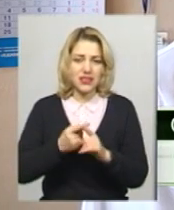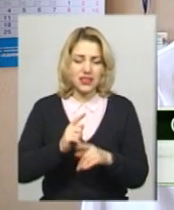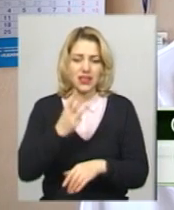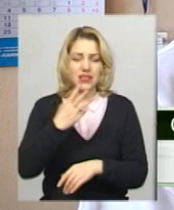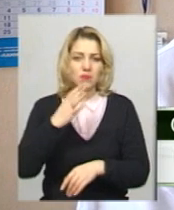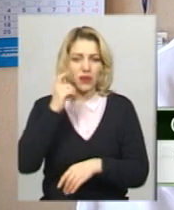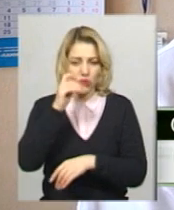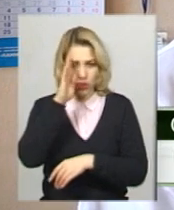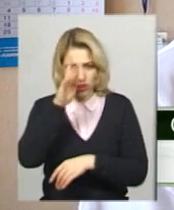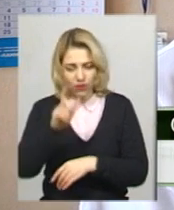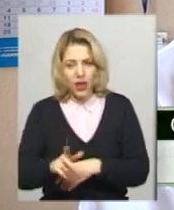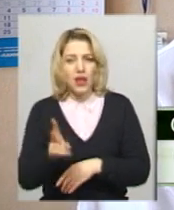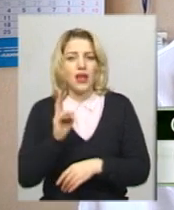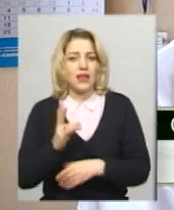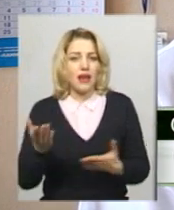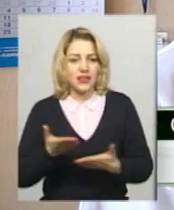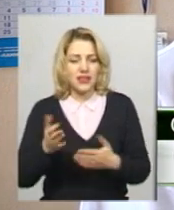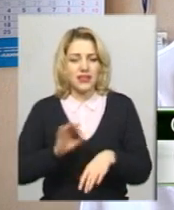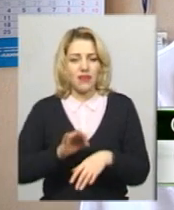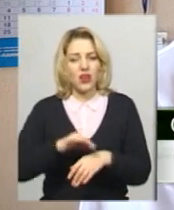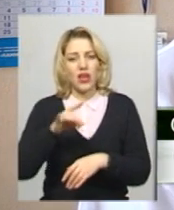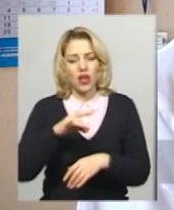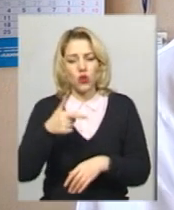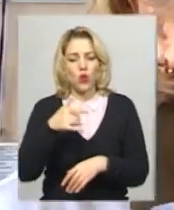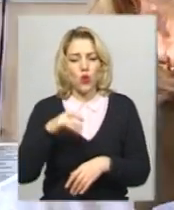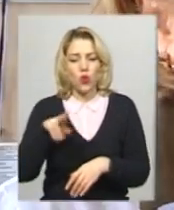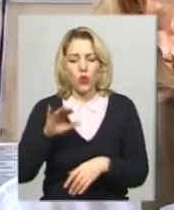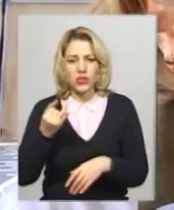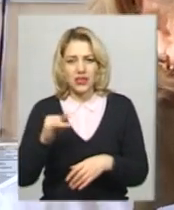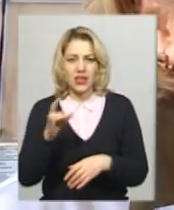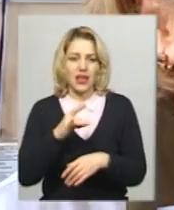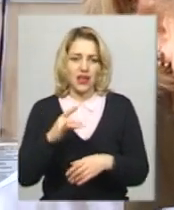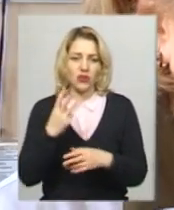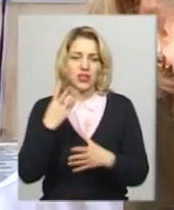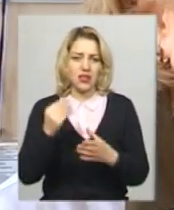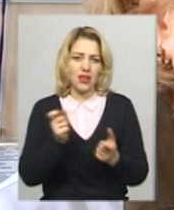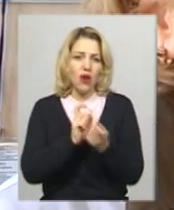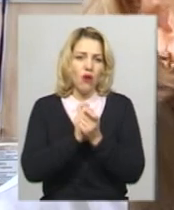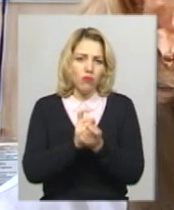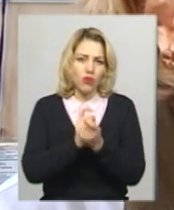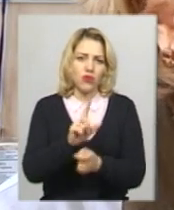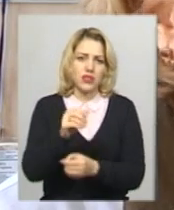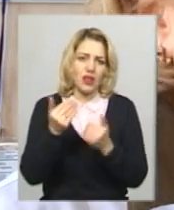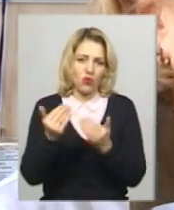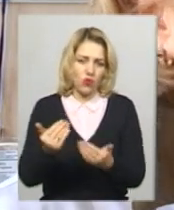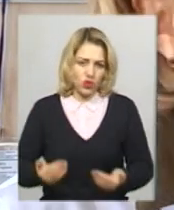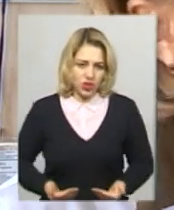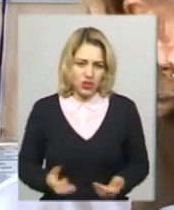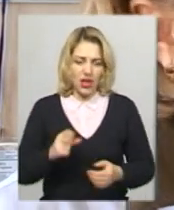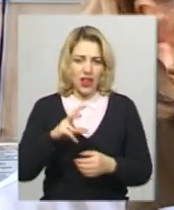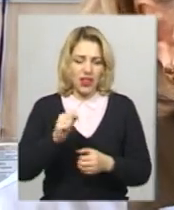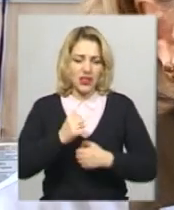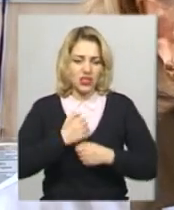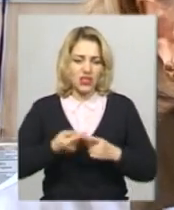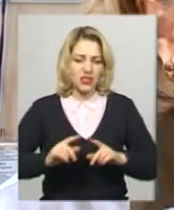років, який захворів, він з району, городоцького району. Три дні ми боролися, наші лікарі, за його життя, але, на жаль,